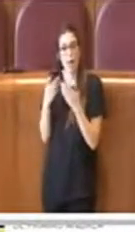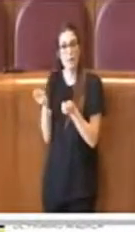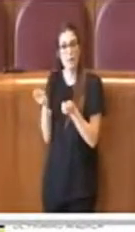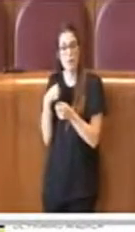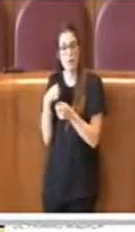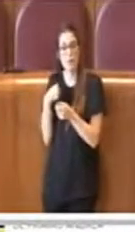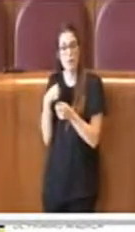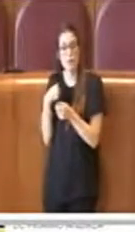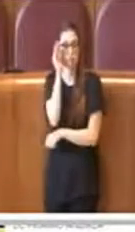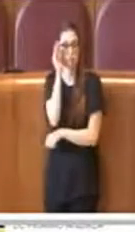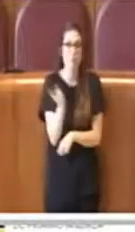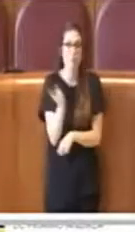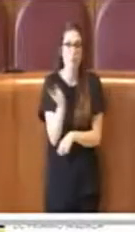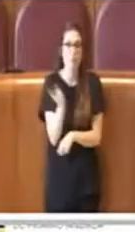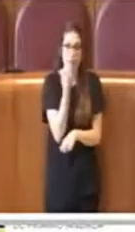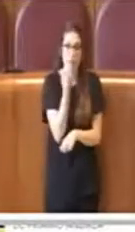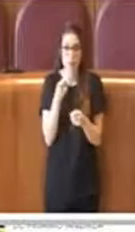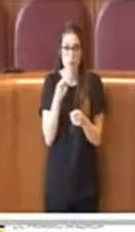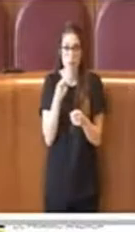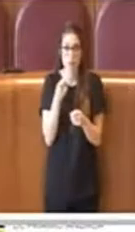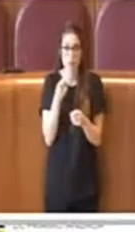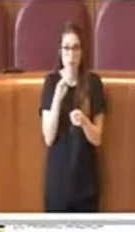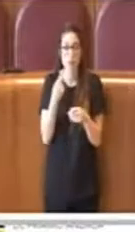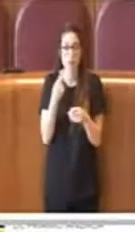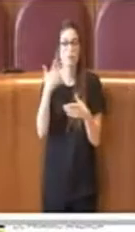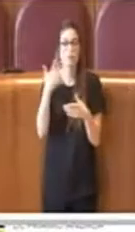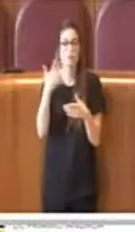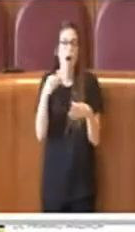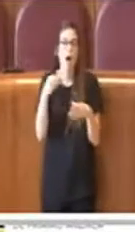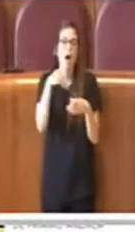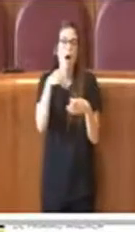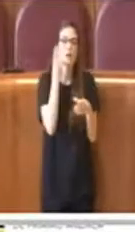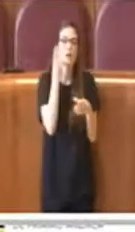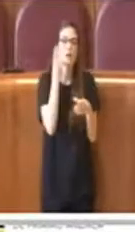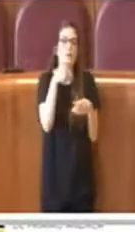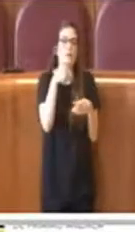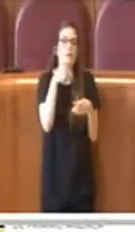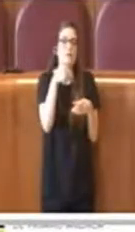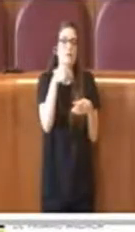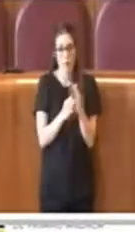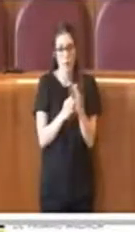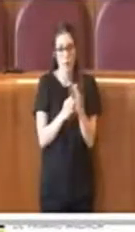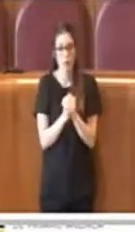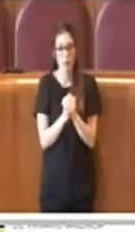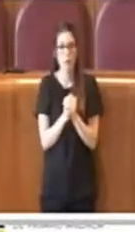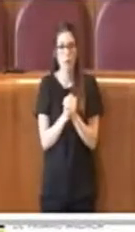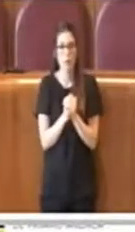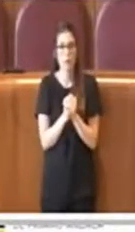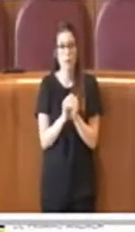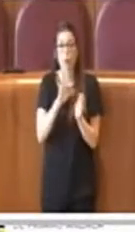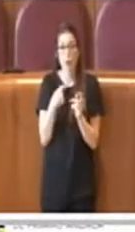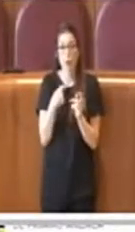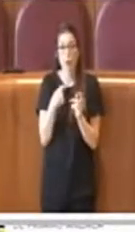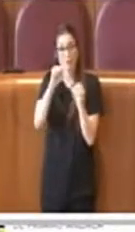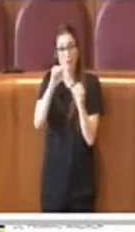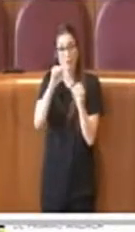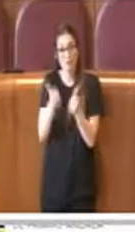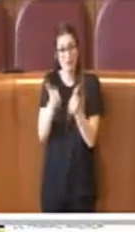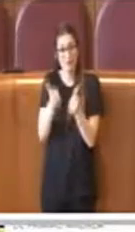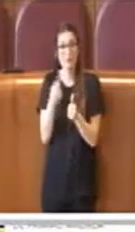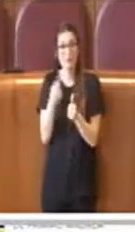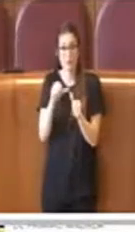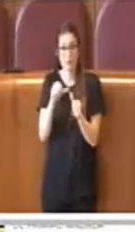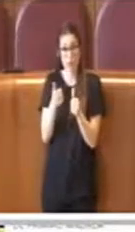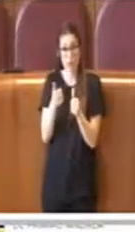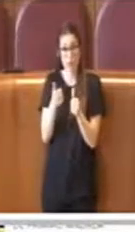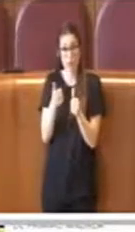attraverso degli incontri pubblici ad hoc previsti all'interno del regolamento. Un'altra caratteristica di questo modello